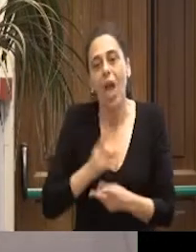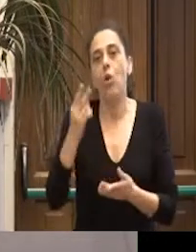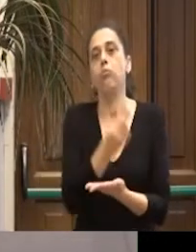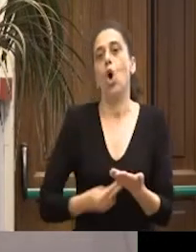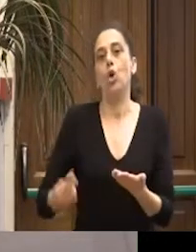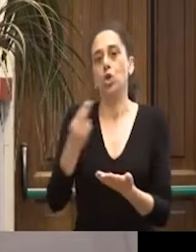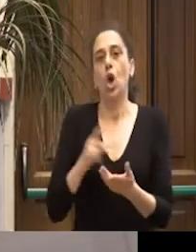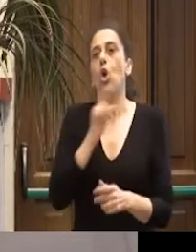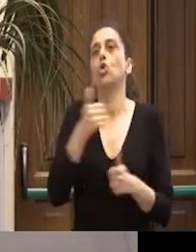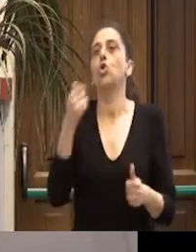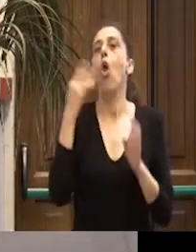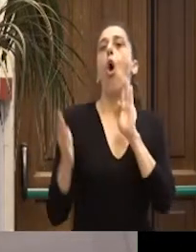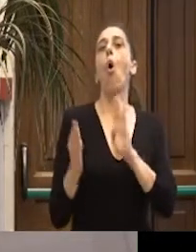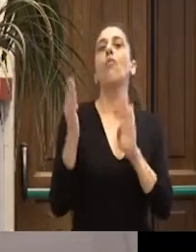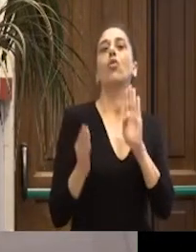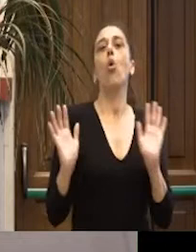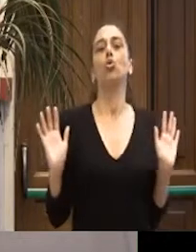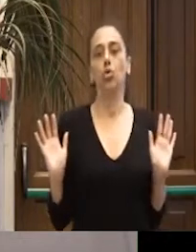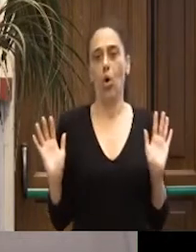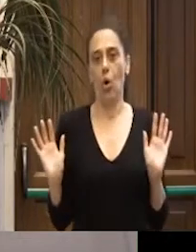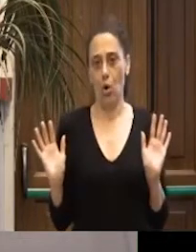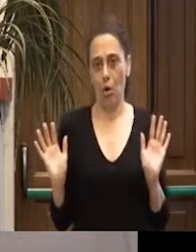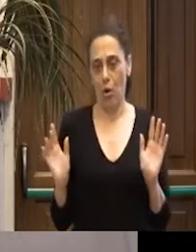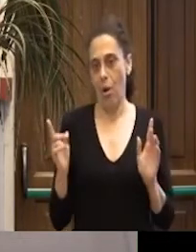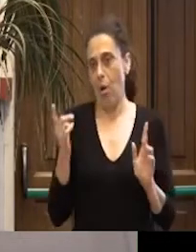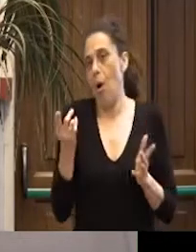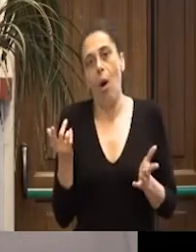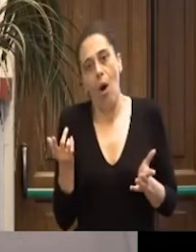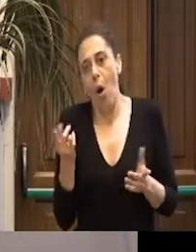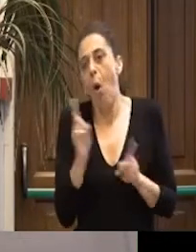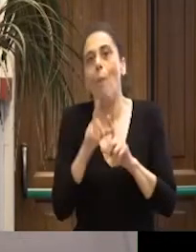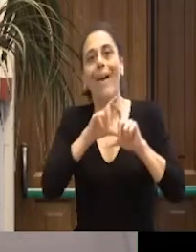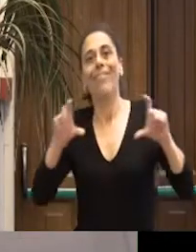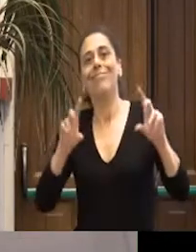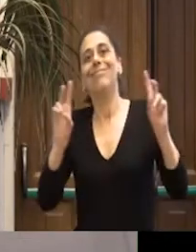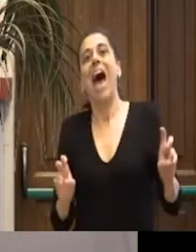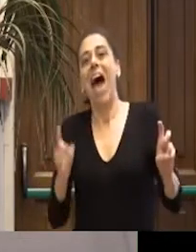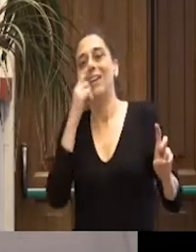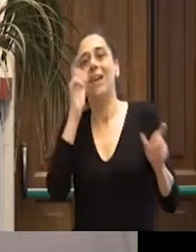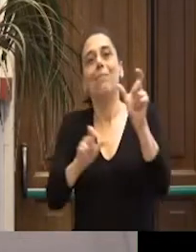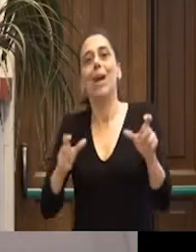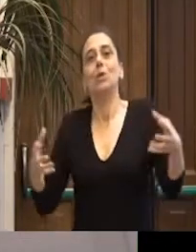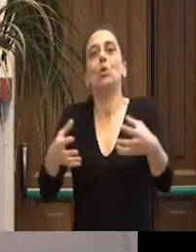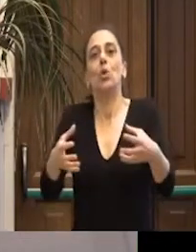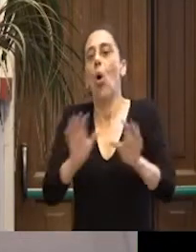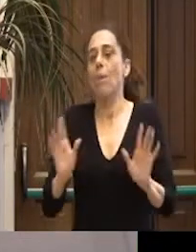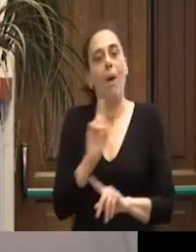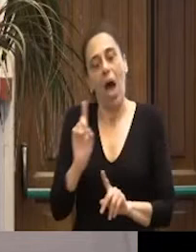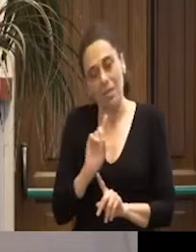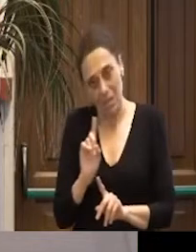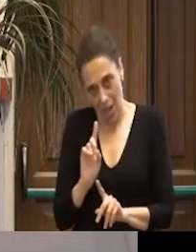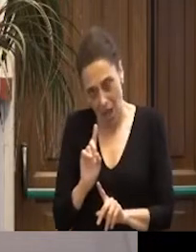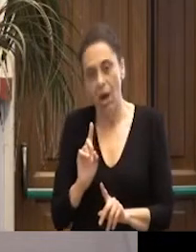semplicemente un confronto, quindi trovando un target, passatemi il termine, di persone con cui cominciare a farlo, partner